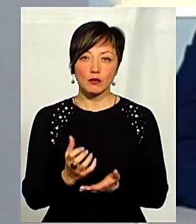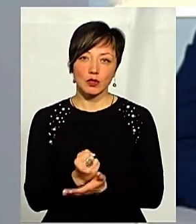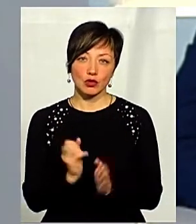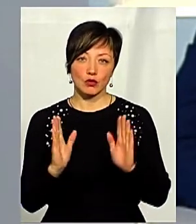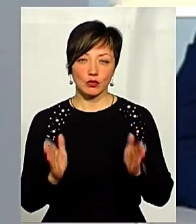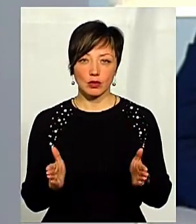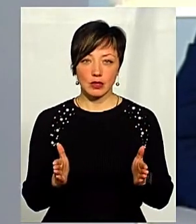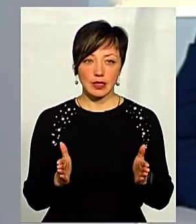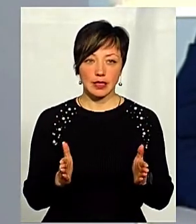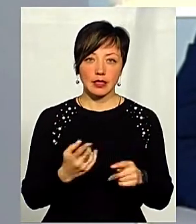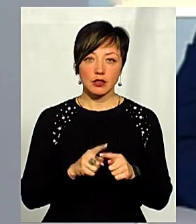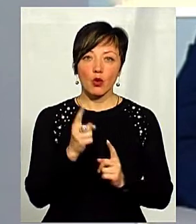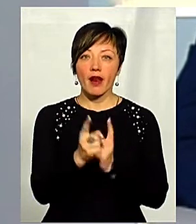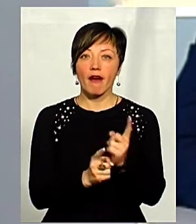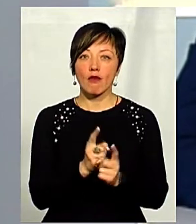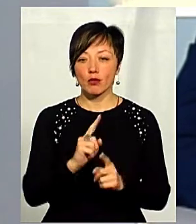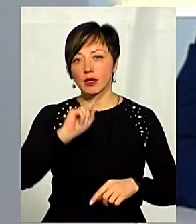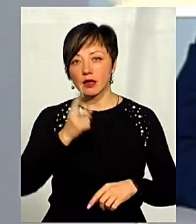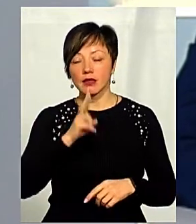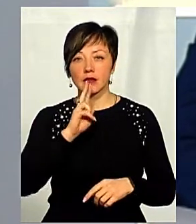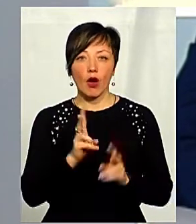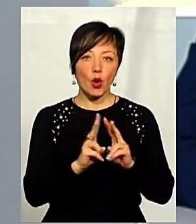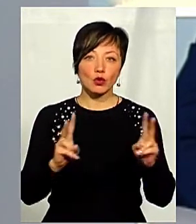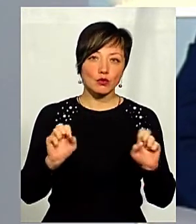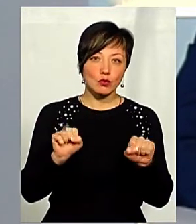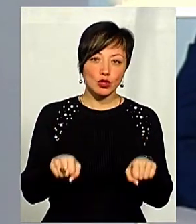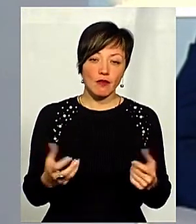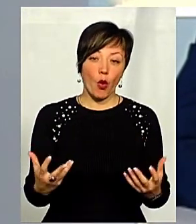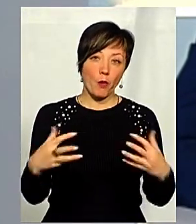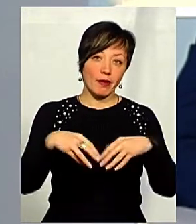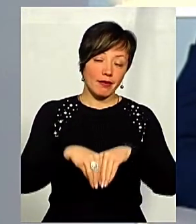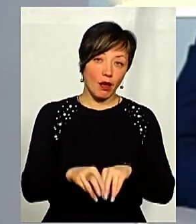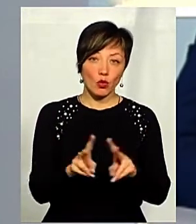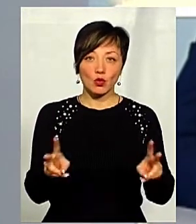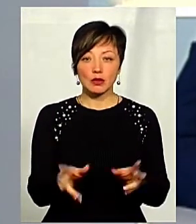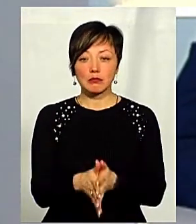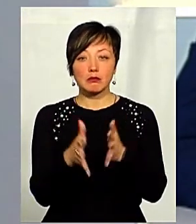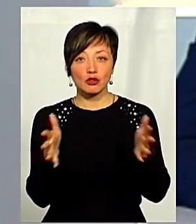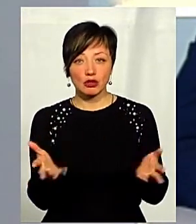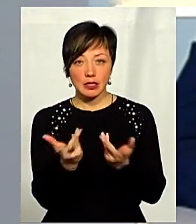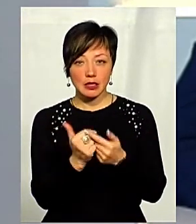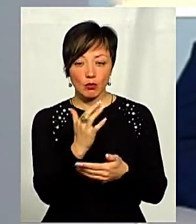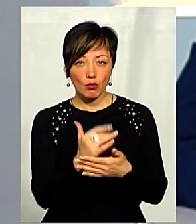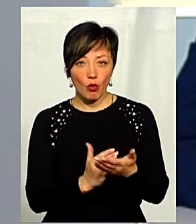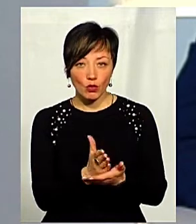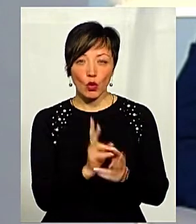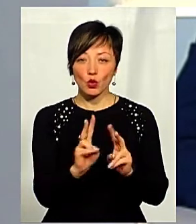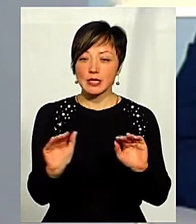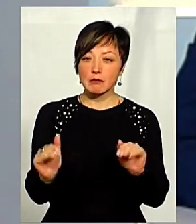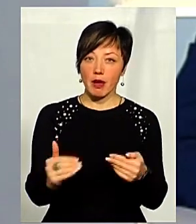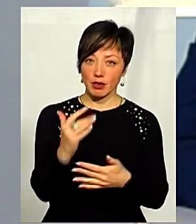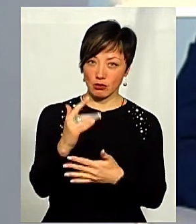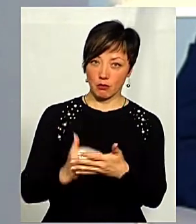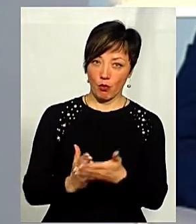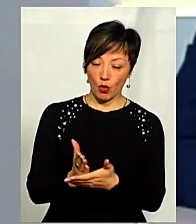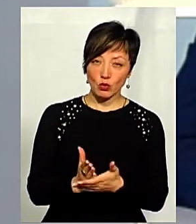цю реформу, там, через рік, через два, хтось з них, можливо, і об'єднається, хтось збільшить кількість послуг, хтось зменшить кількість послуг, які вони